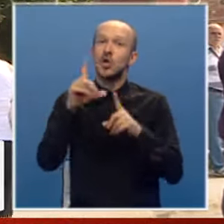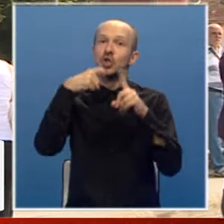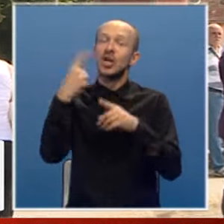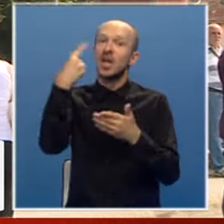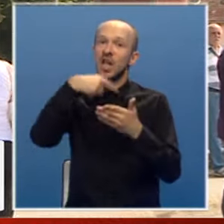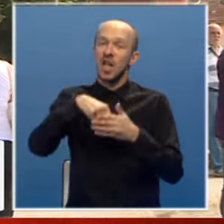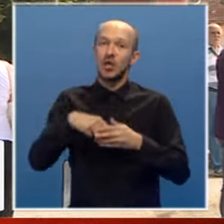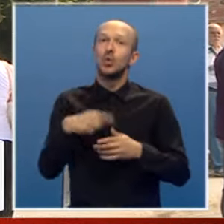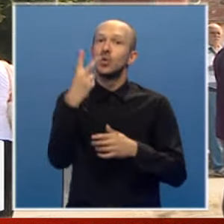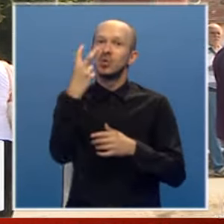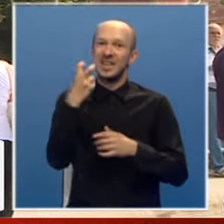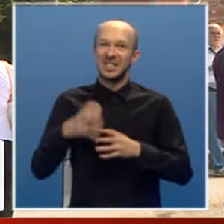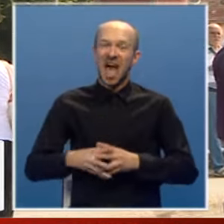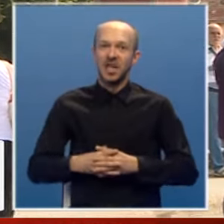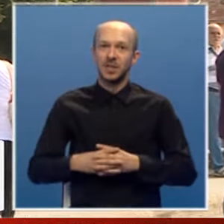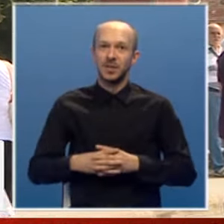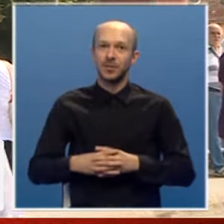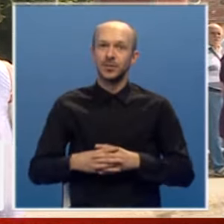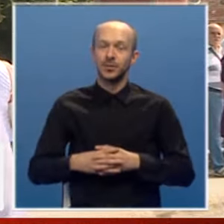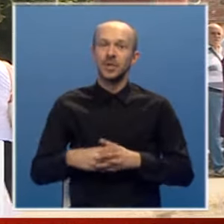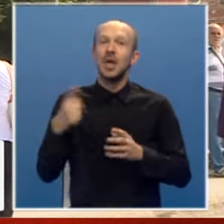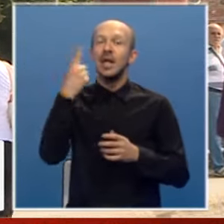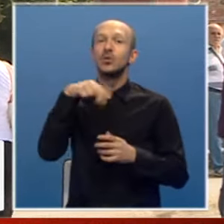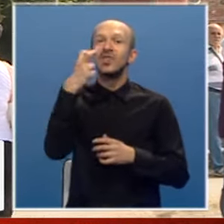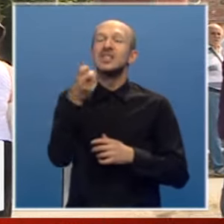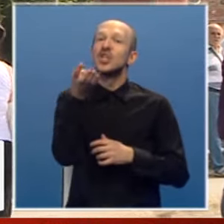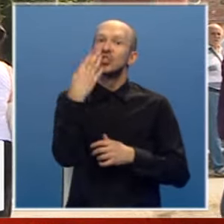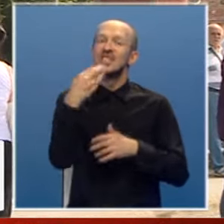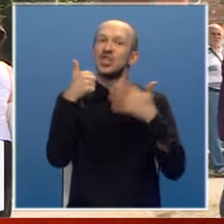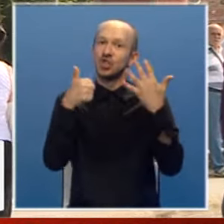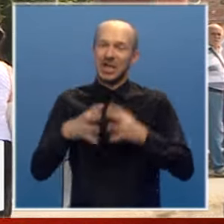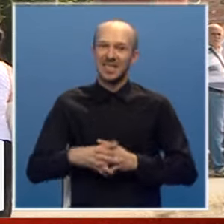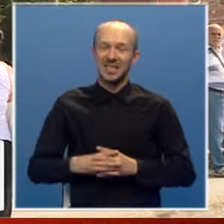1246,